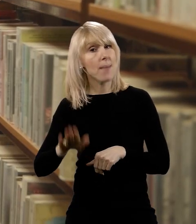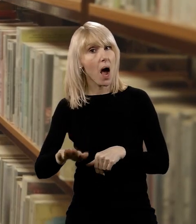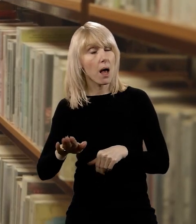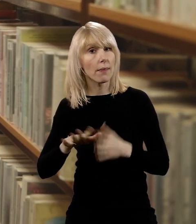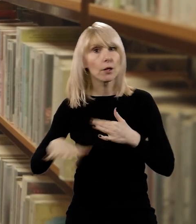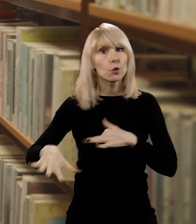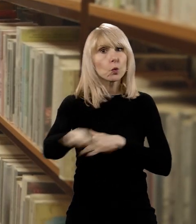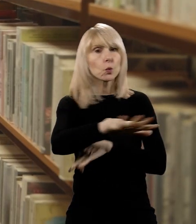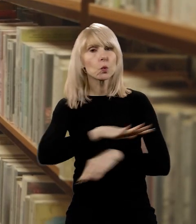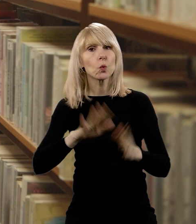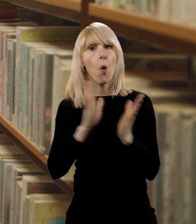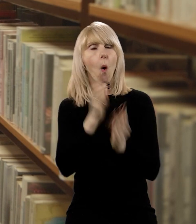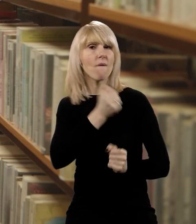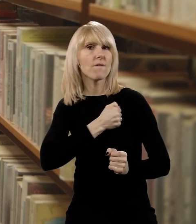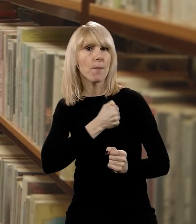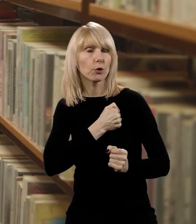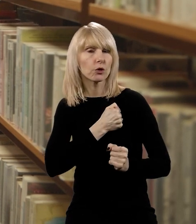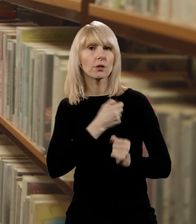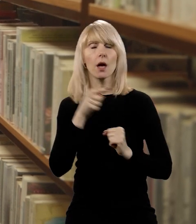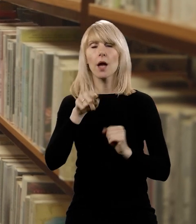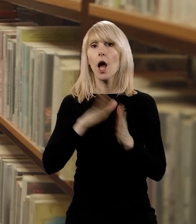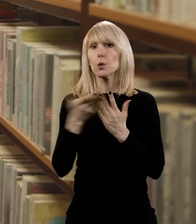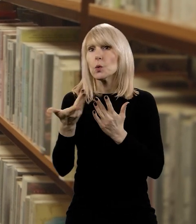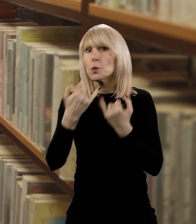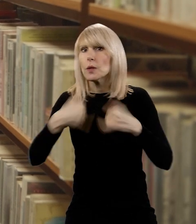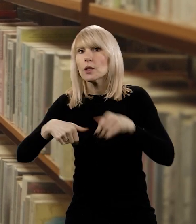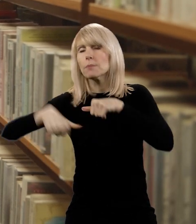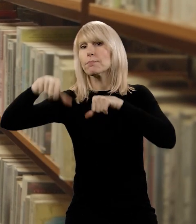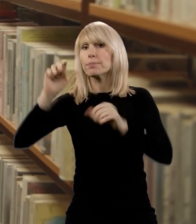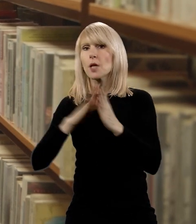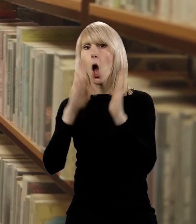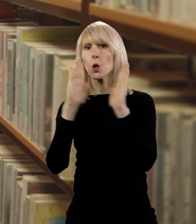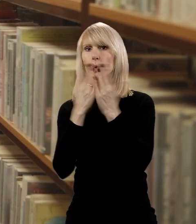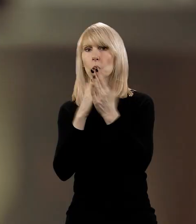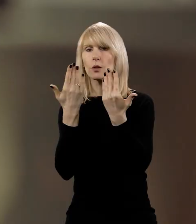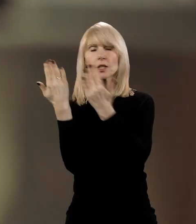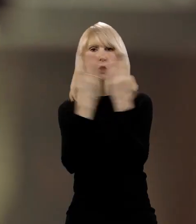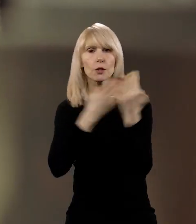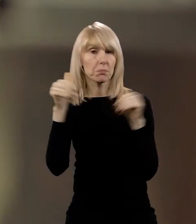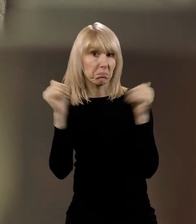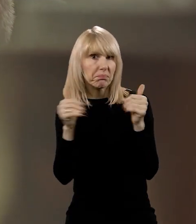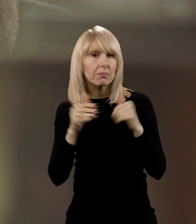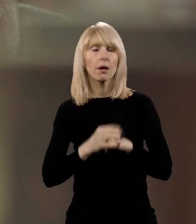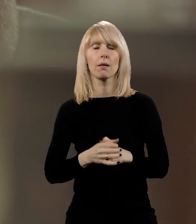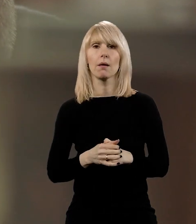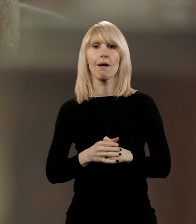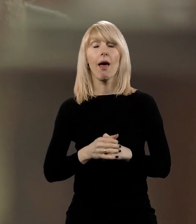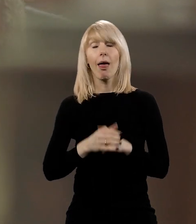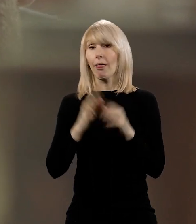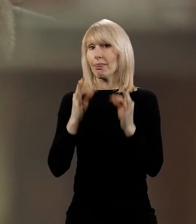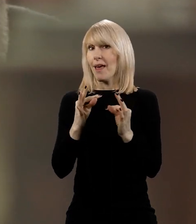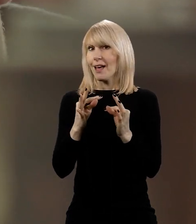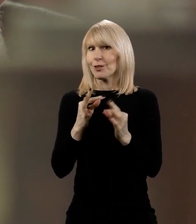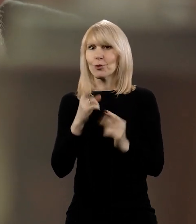przestronna wypożyczalnia, a na piętrze komfortowa czytelnia, która mieści dwa razy więcej osób niż wcześniej. Teraz wszyscy ci, którzy